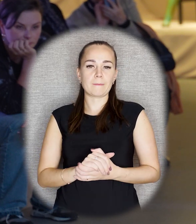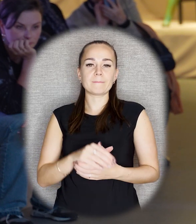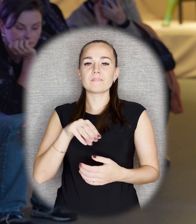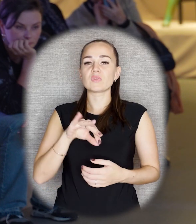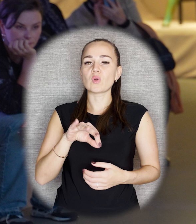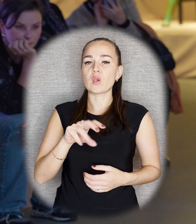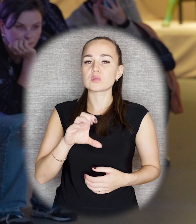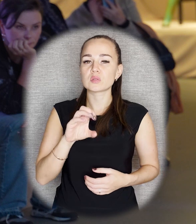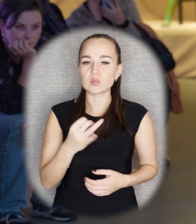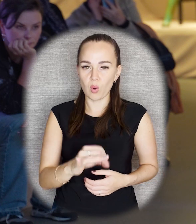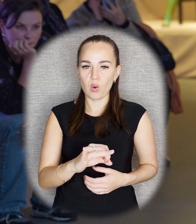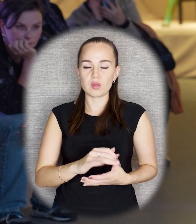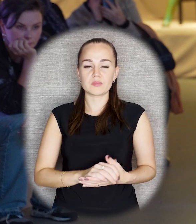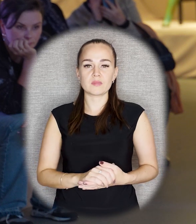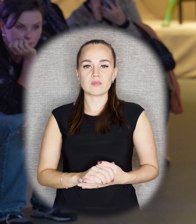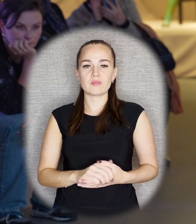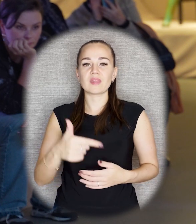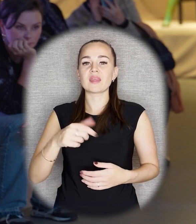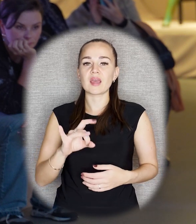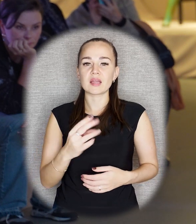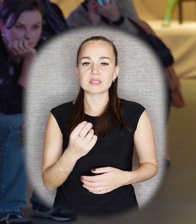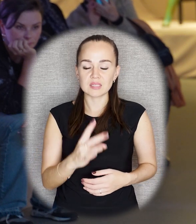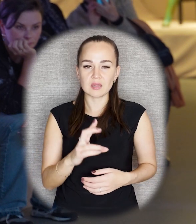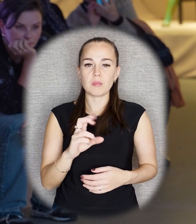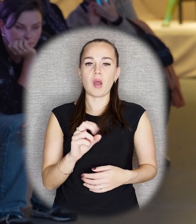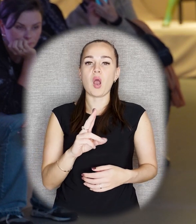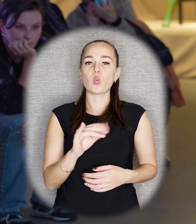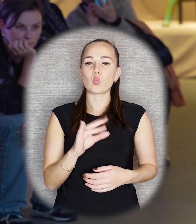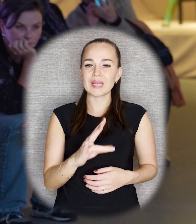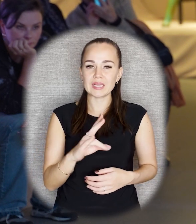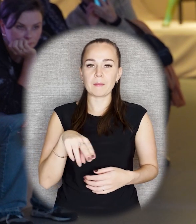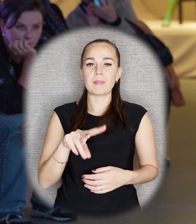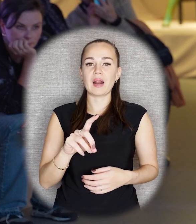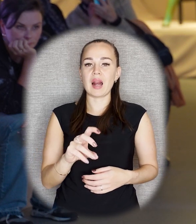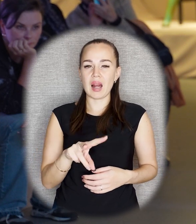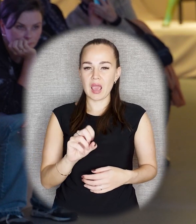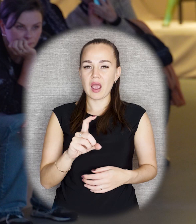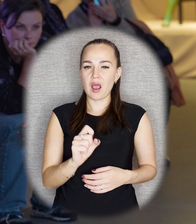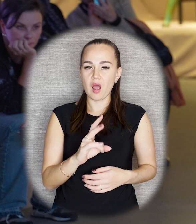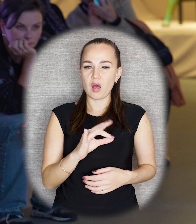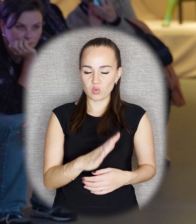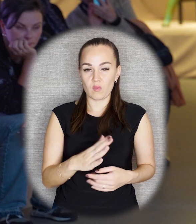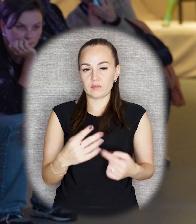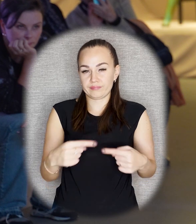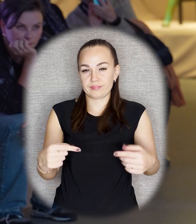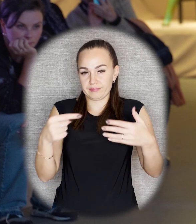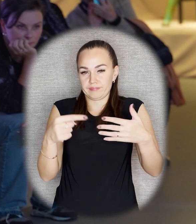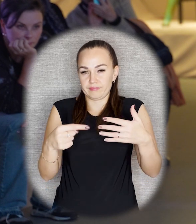Толстой, Герцин, Бакунин, Плеханов. В общем, огромное количество